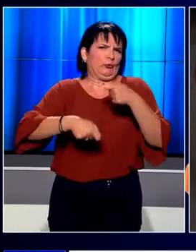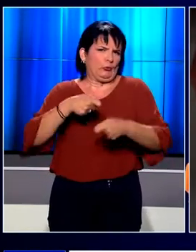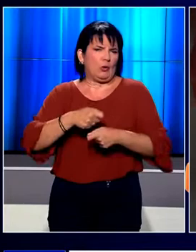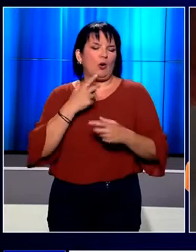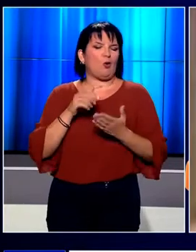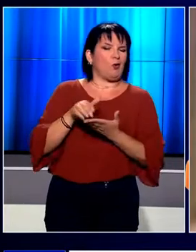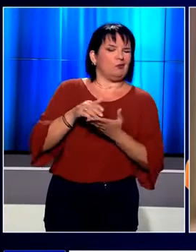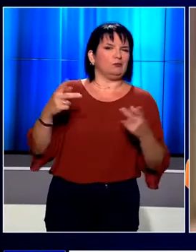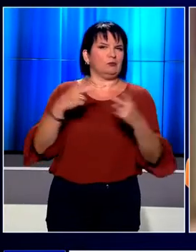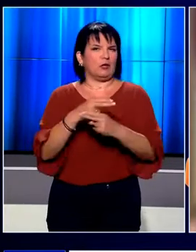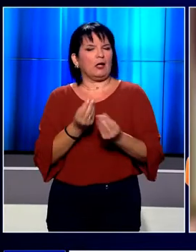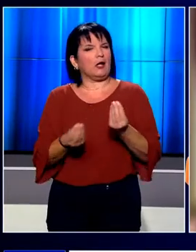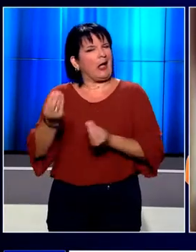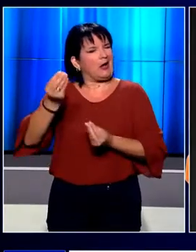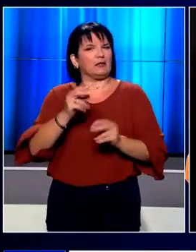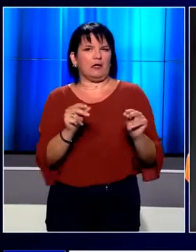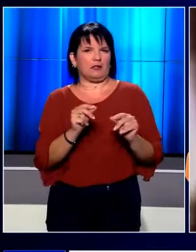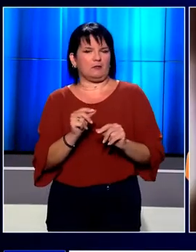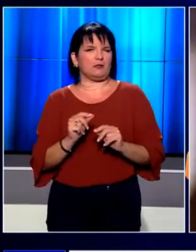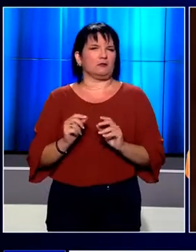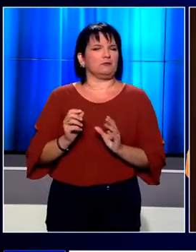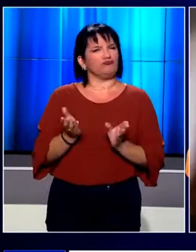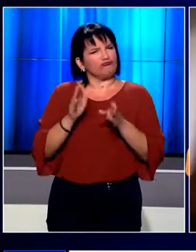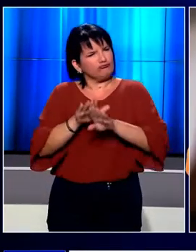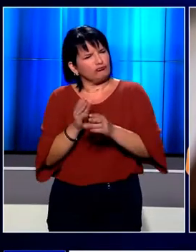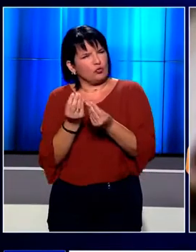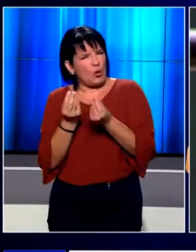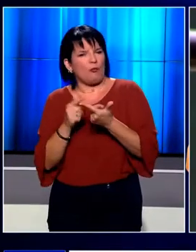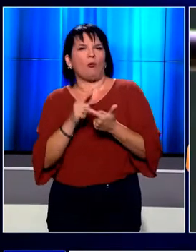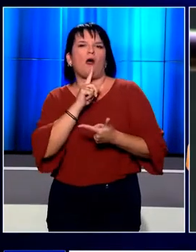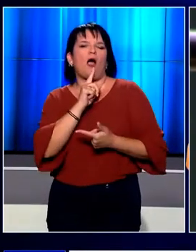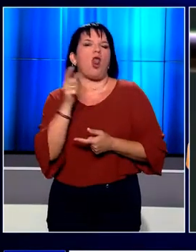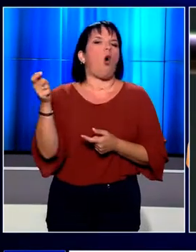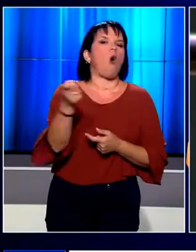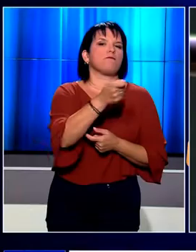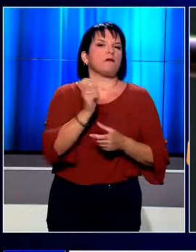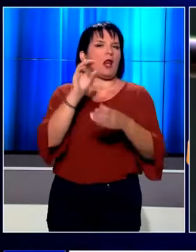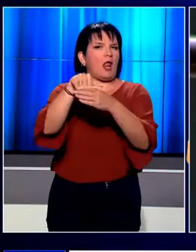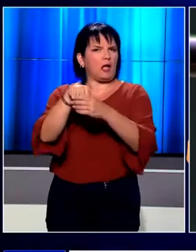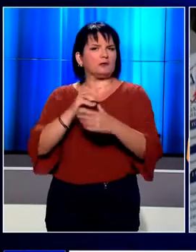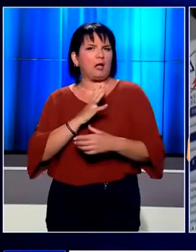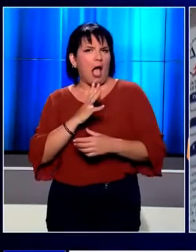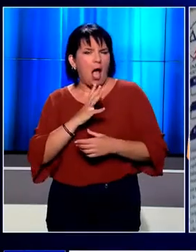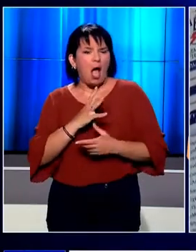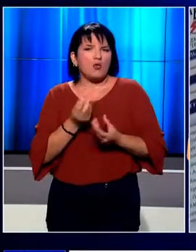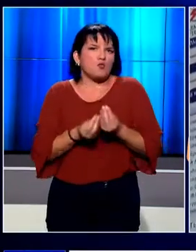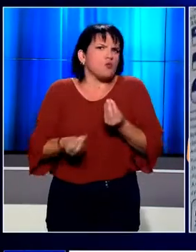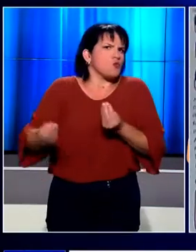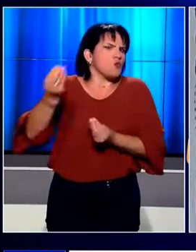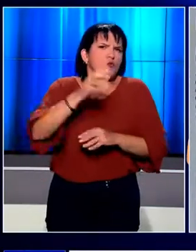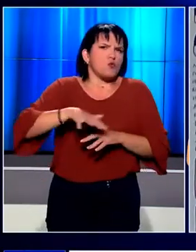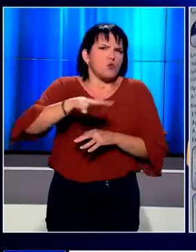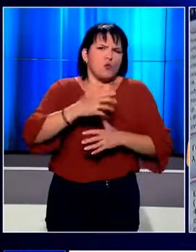διακοπή ρεύματος ή να πετύχουν καλύτερη ρύθμιση, προσθέτοντας ότι ανάμεσα στους οφηλέτες βρίσκονται άνθρωποι που έχουν πολύ μεγάλη